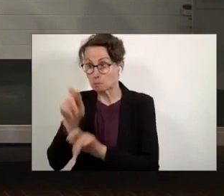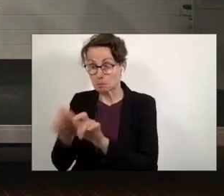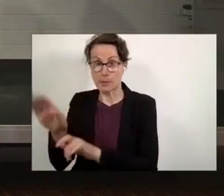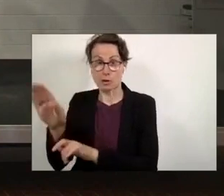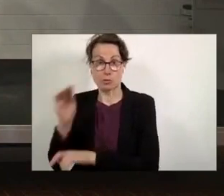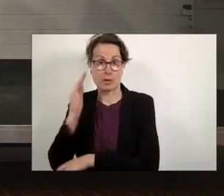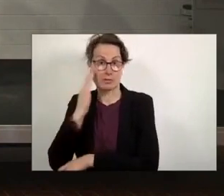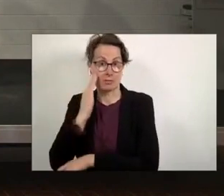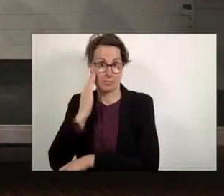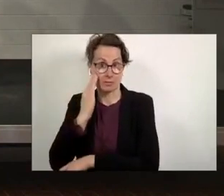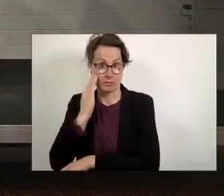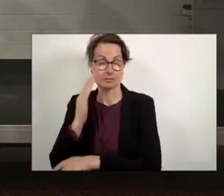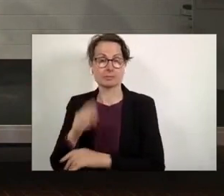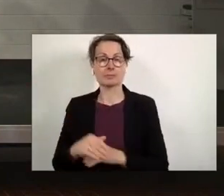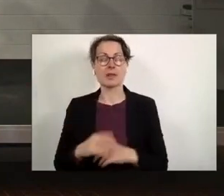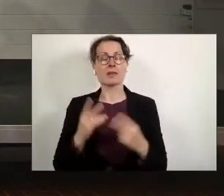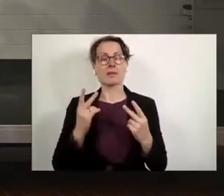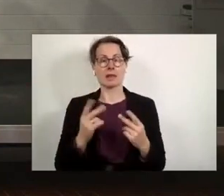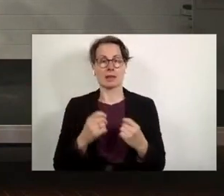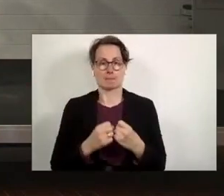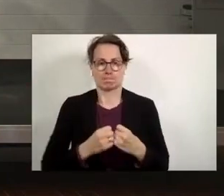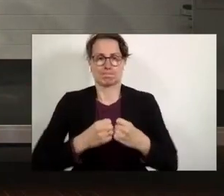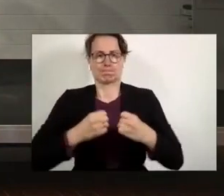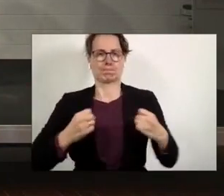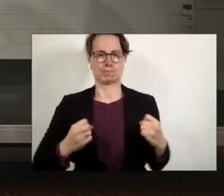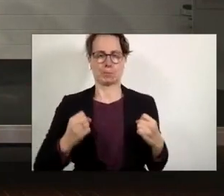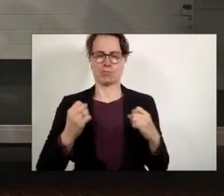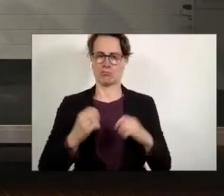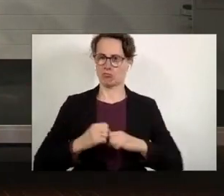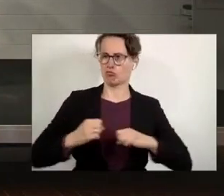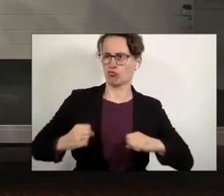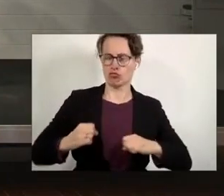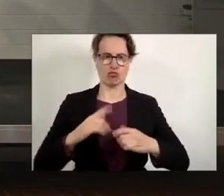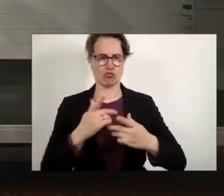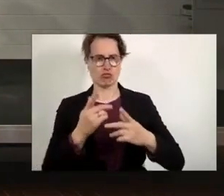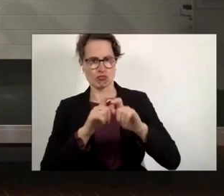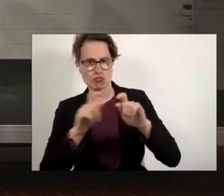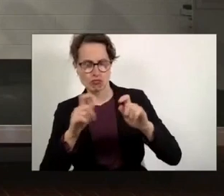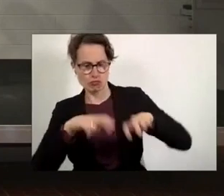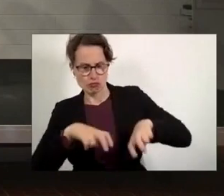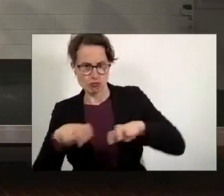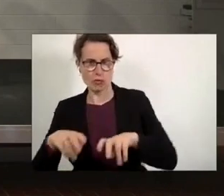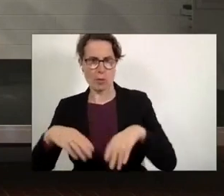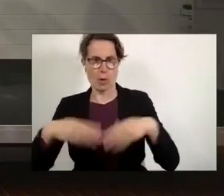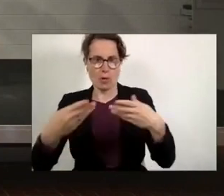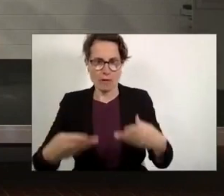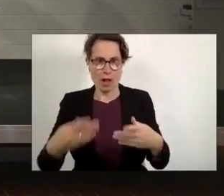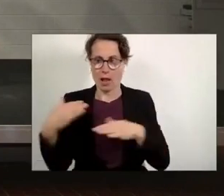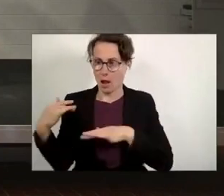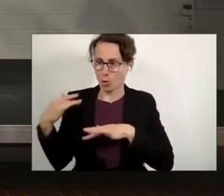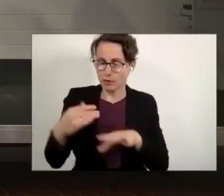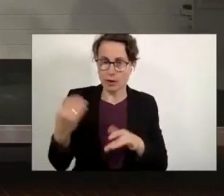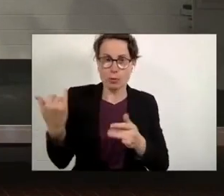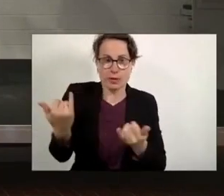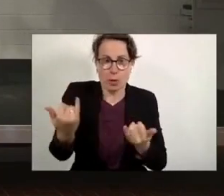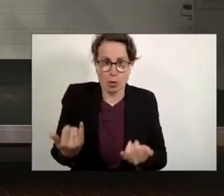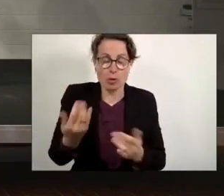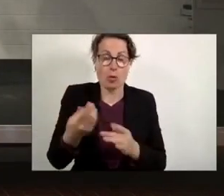Es geht darum, sich den Platz zu nehmen in der Auseinandersetzung mit dem Mauerfall und seinen Auswirkungen bis heute und für die Zukunft.